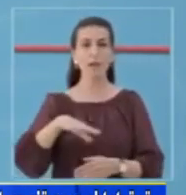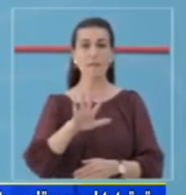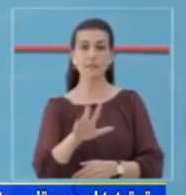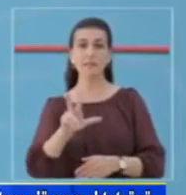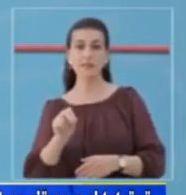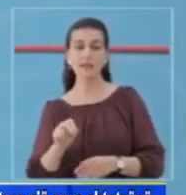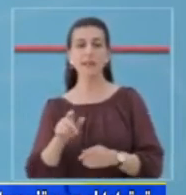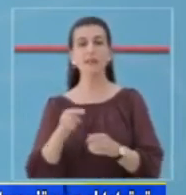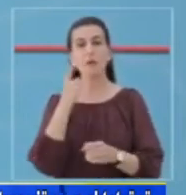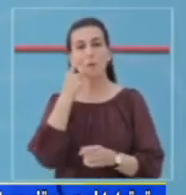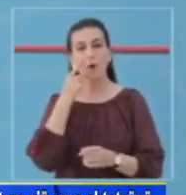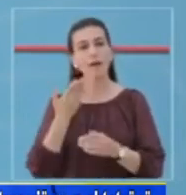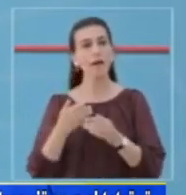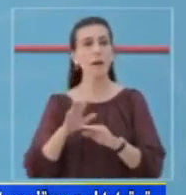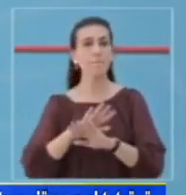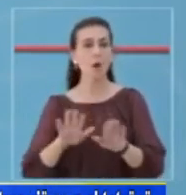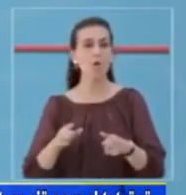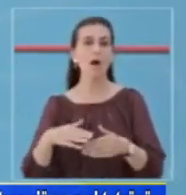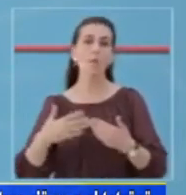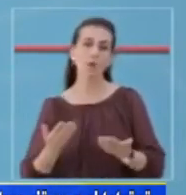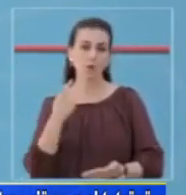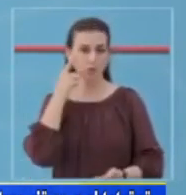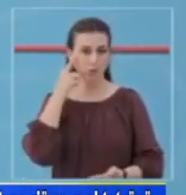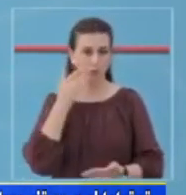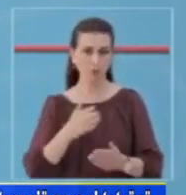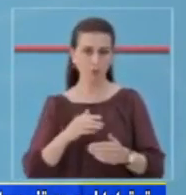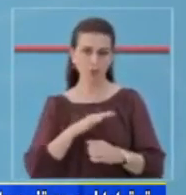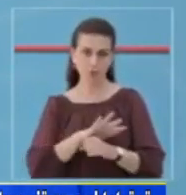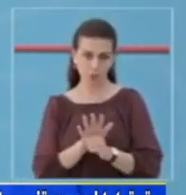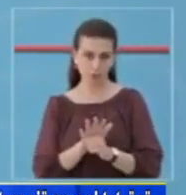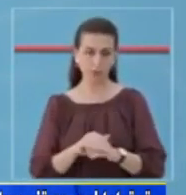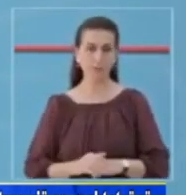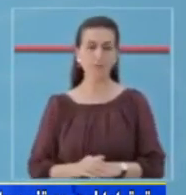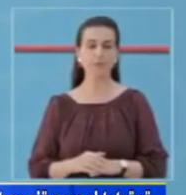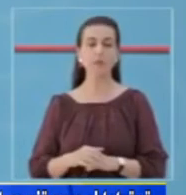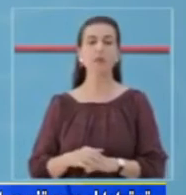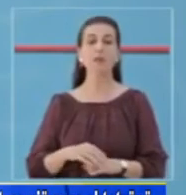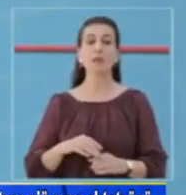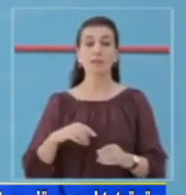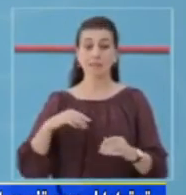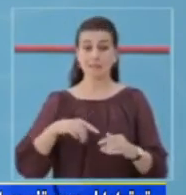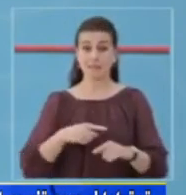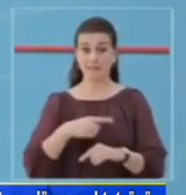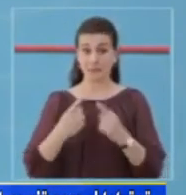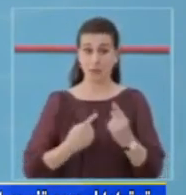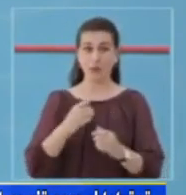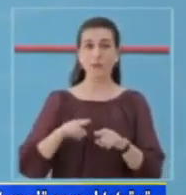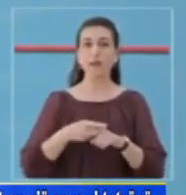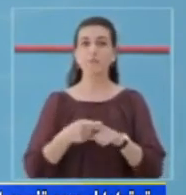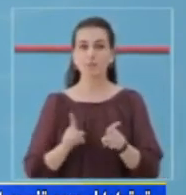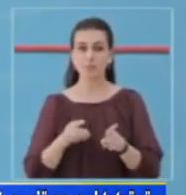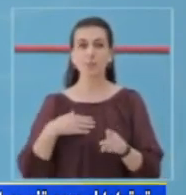530 testime serologike. Pa versir situata së përmirsuar, Ministria shëndecis dhe mbrojtje sociale,